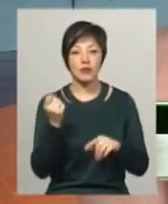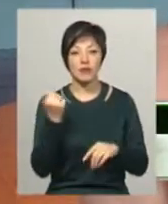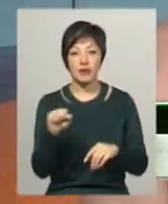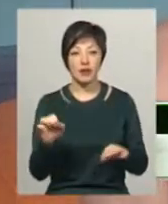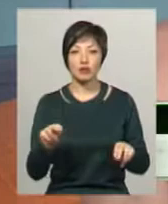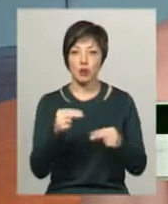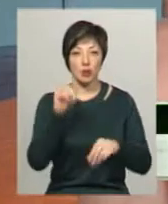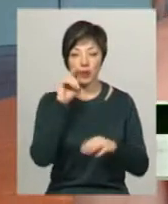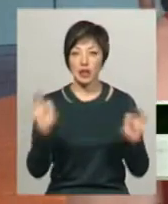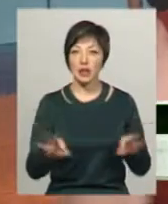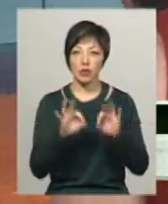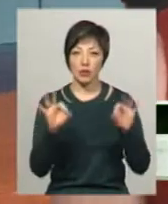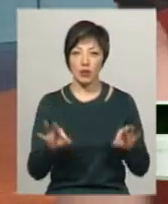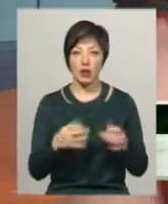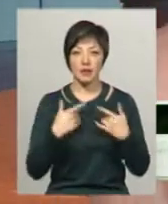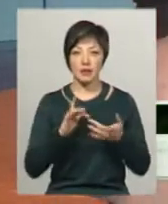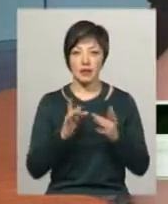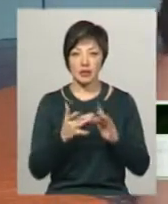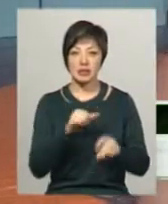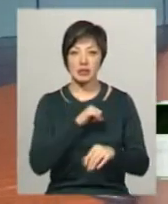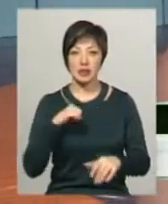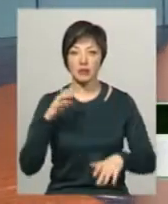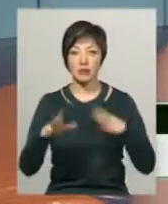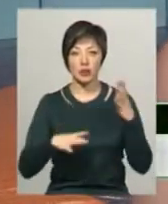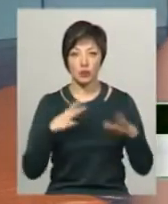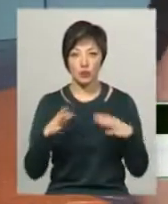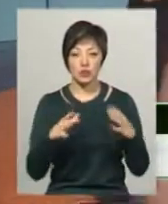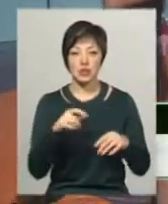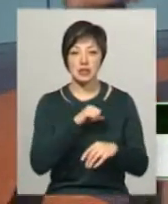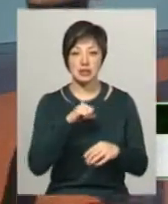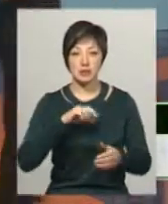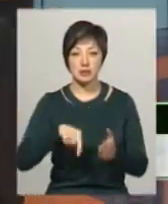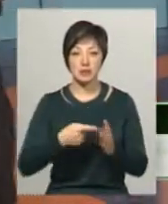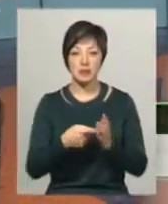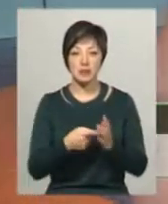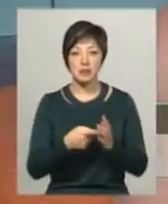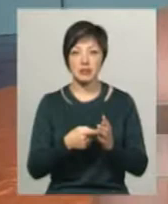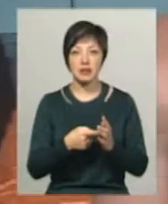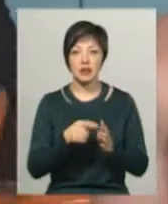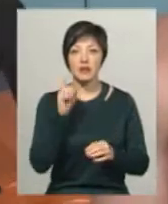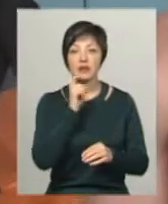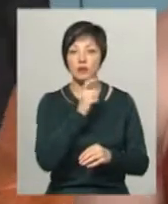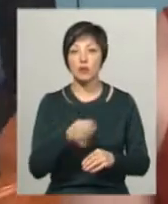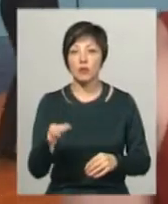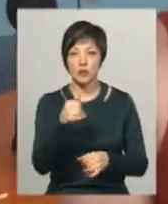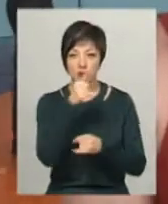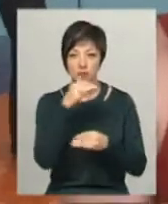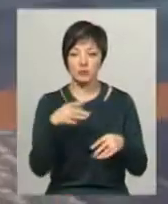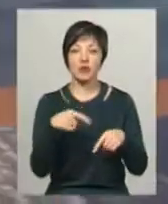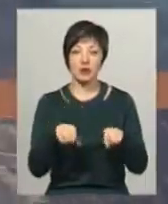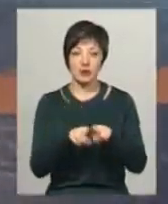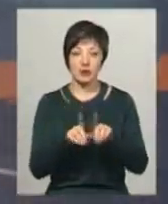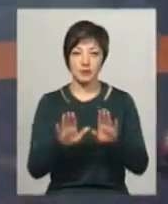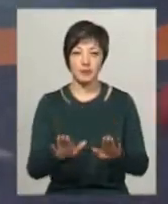вигравав. Я не в інтернаті, я сам тренуюся, сам з міста здолобуня в Рівненській області. Так що як можу, так і виступаю.